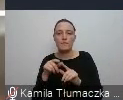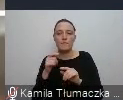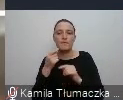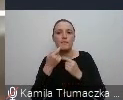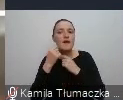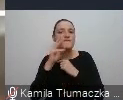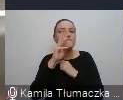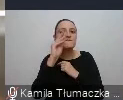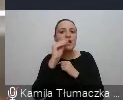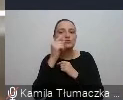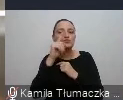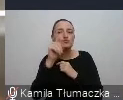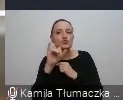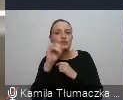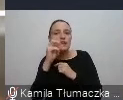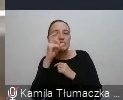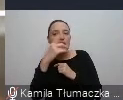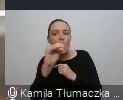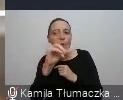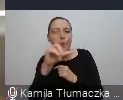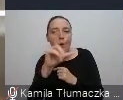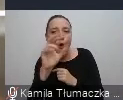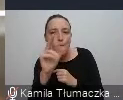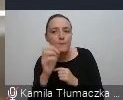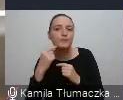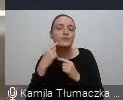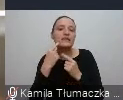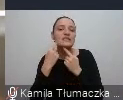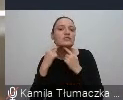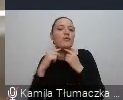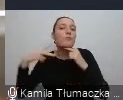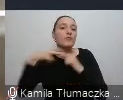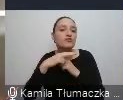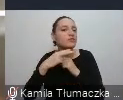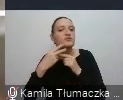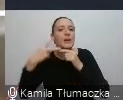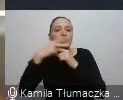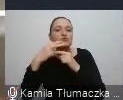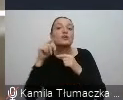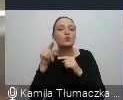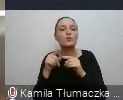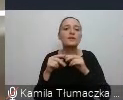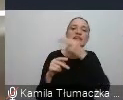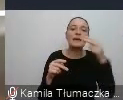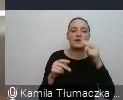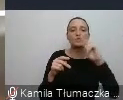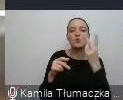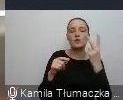czyli czy podcinać, czy nie podcinać, temat drugi, temat numer dwa, który to środowisko dzieli.